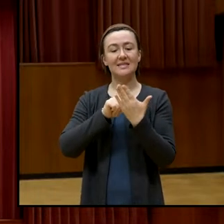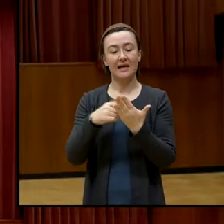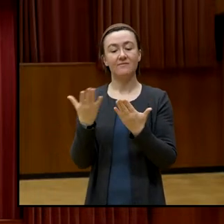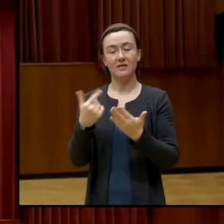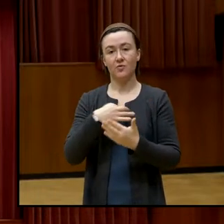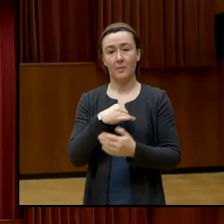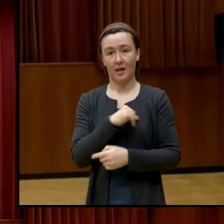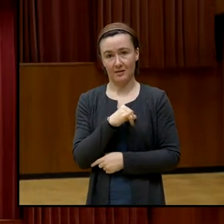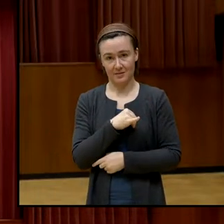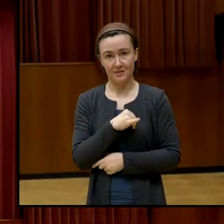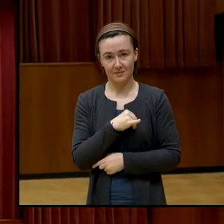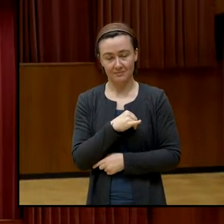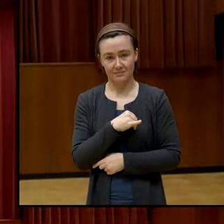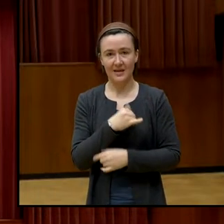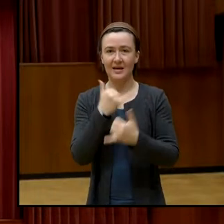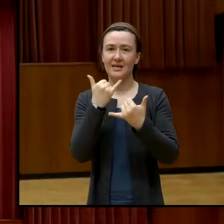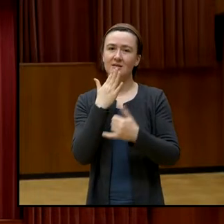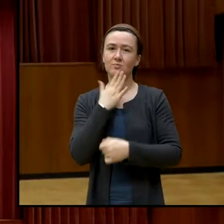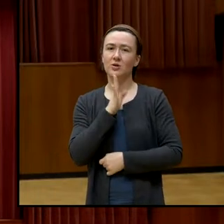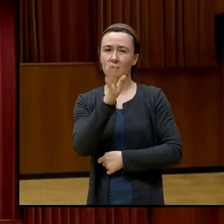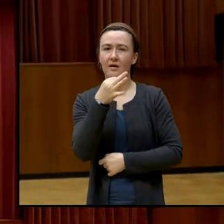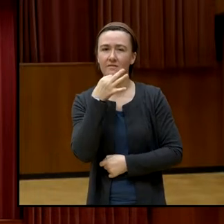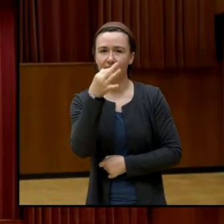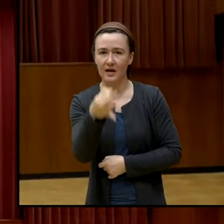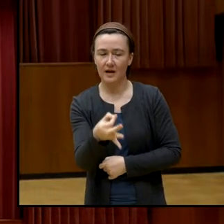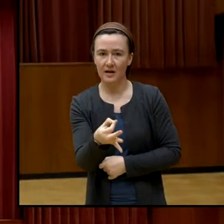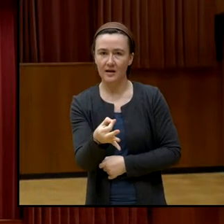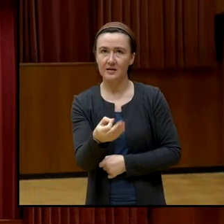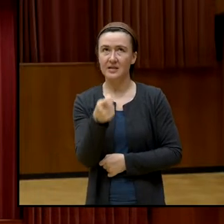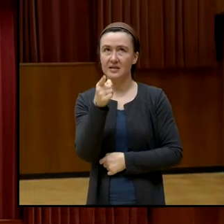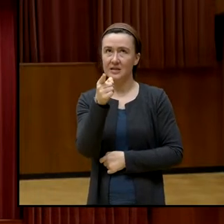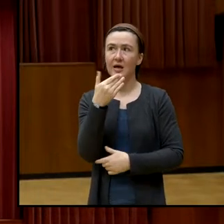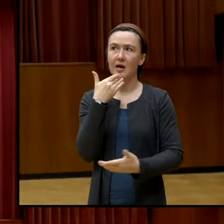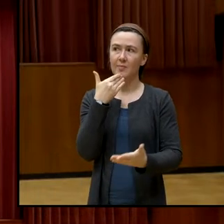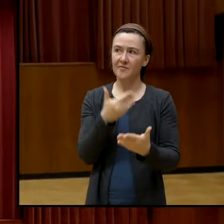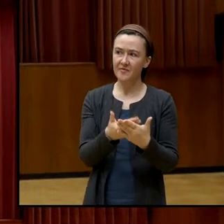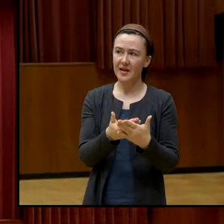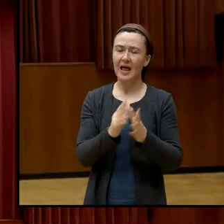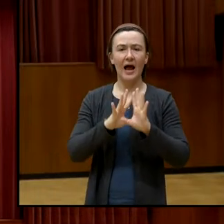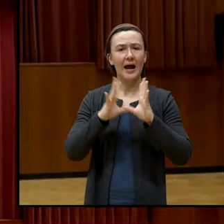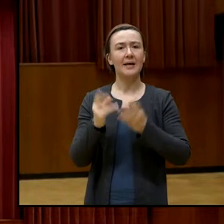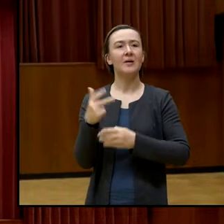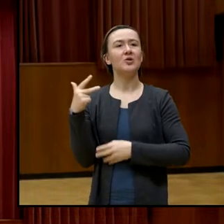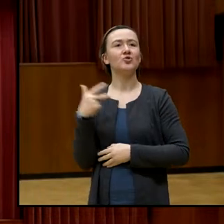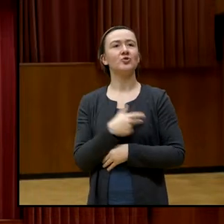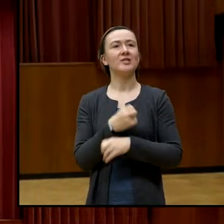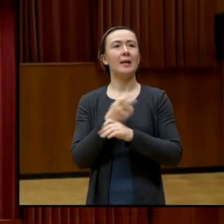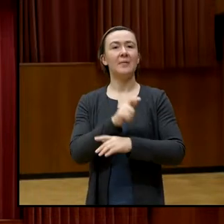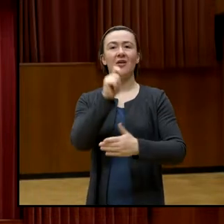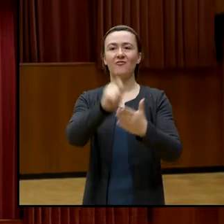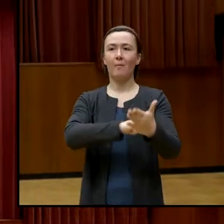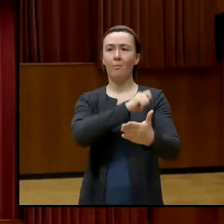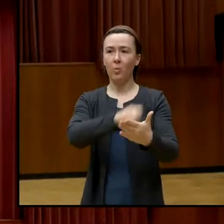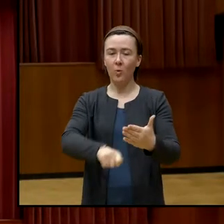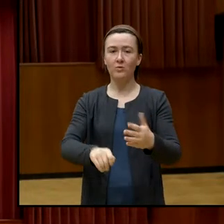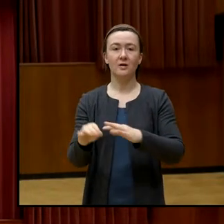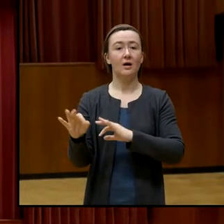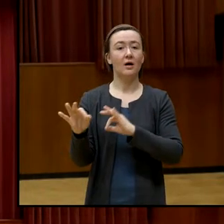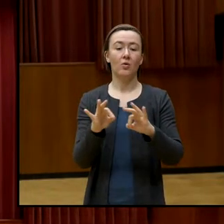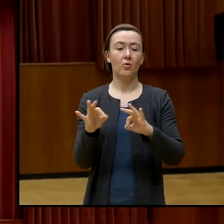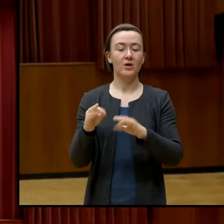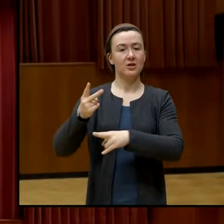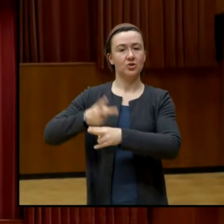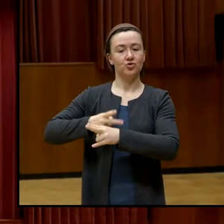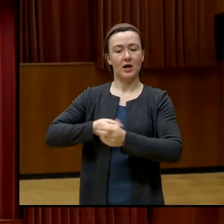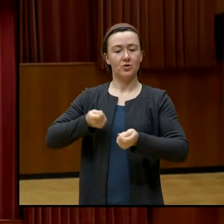Jetzt wollte ich Sie fragen, wären Sie für ein generelles Social Media Verbot, wären Sie für die Einführung einer staatlich gesteuerten